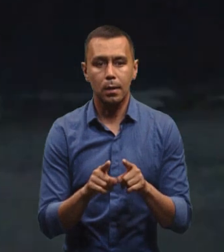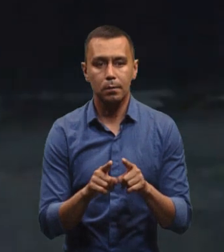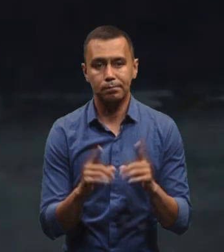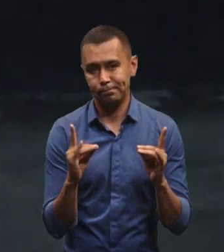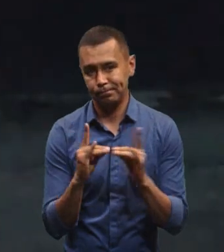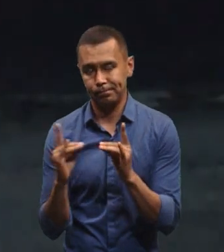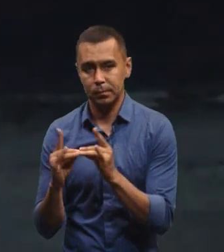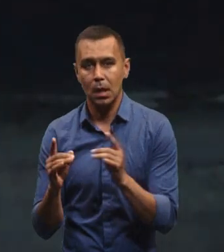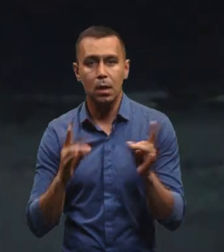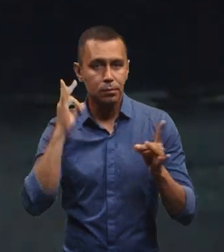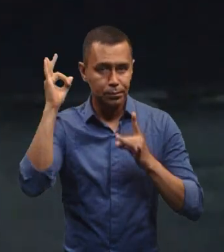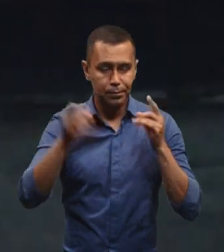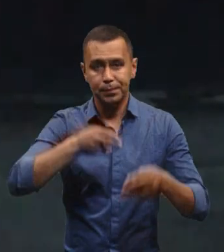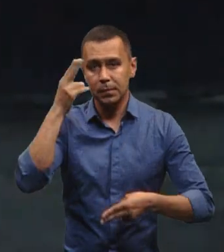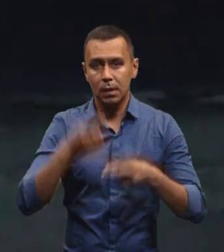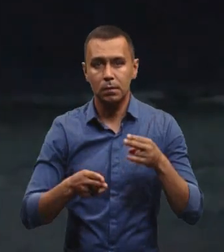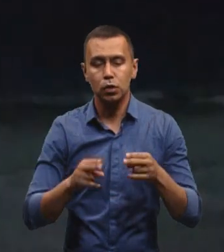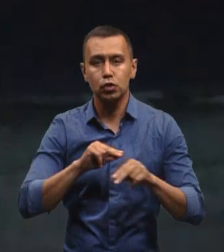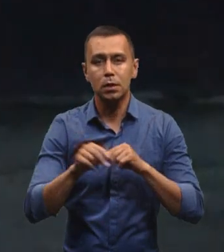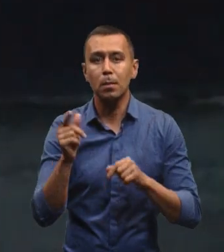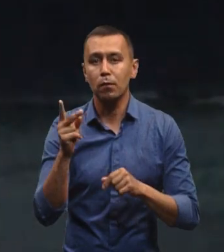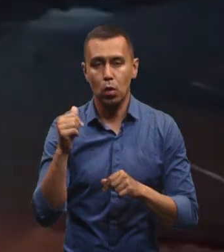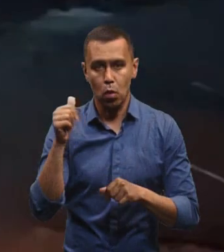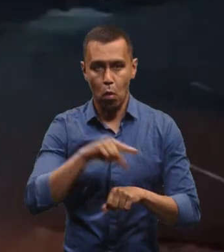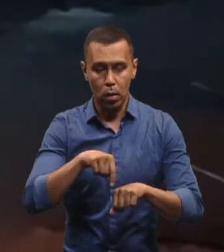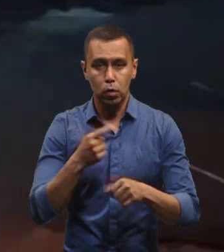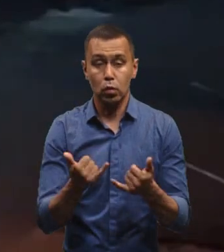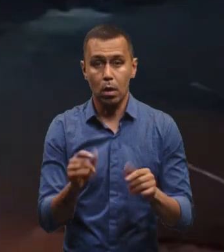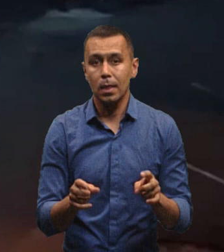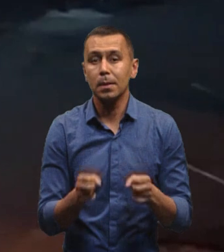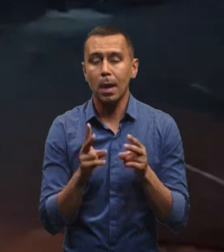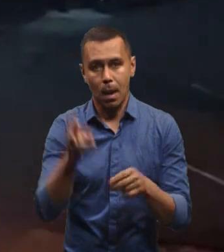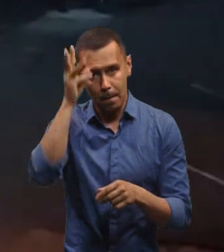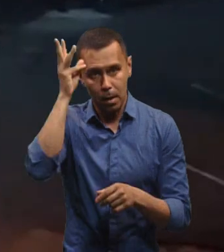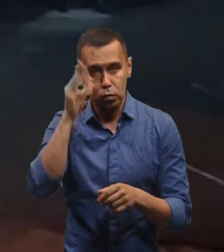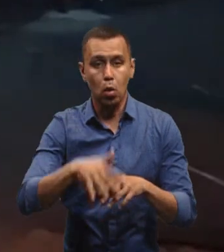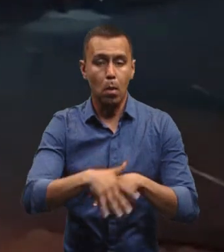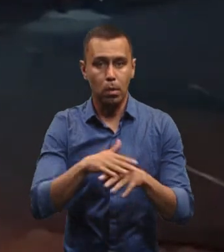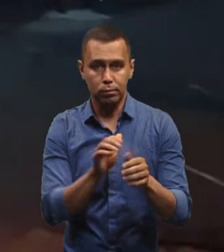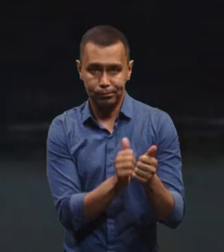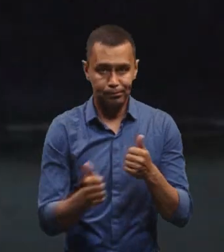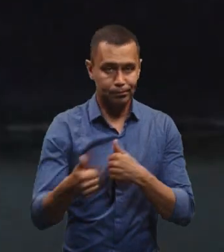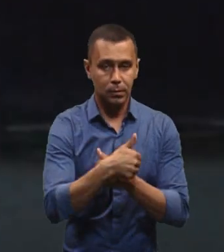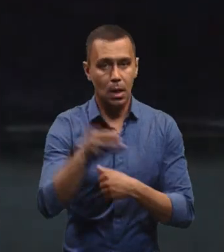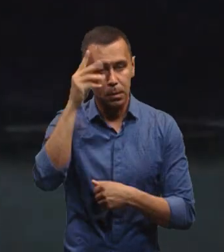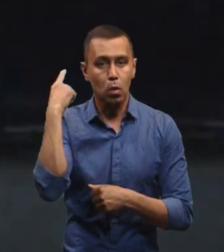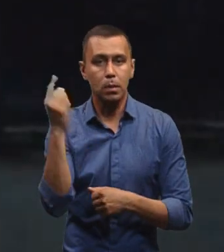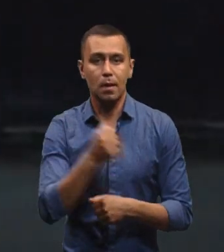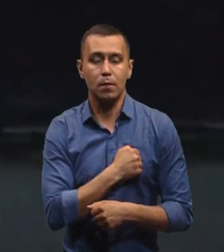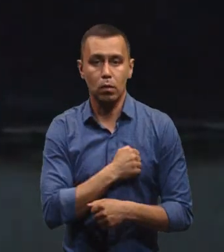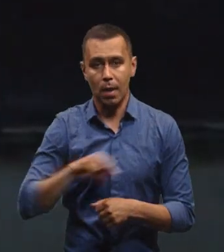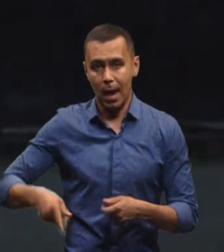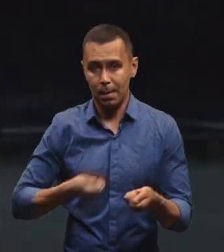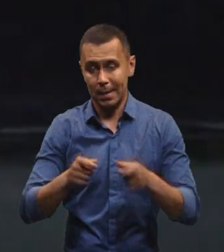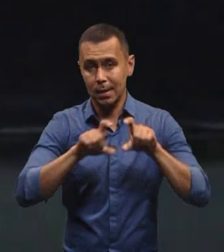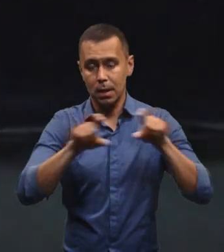Повітряна тривога завершилась за півтори години. Цього разу небезпека Хмельницьку громаду оминула. Хмельницька обласна військова